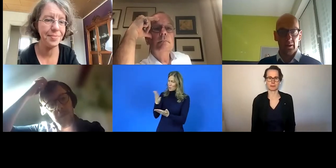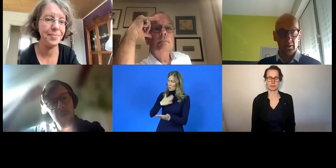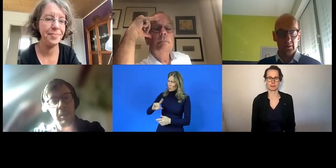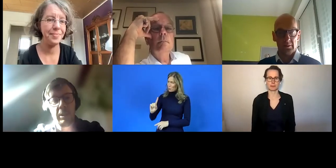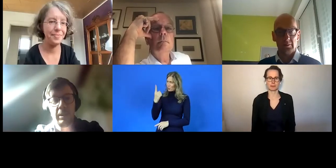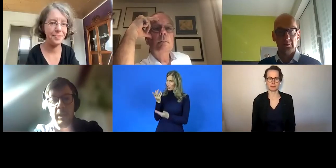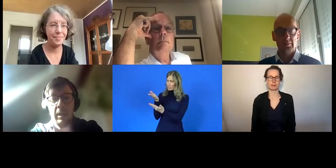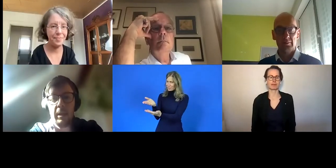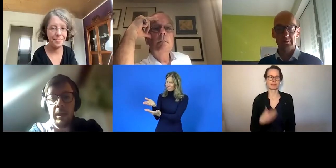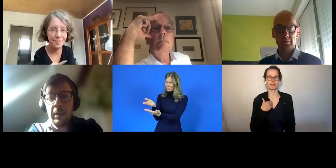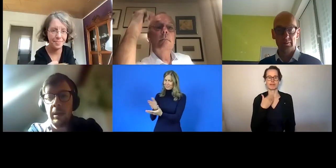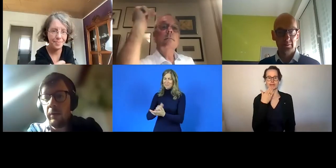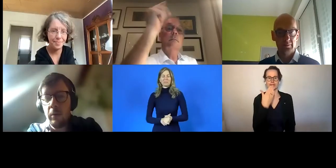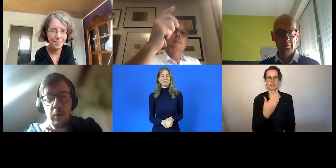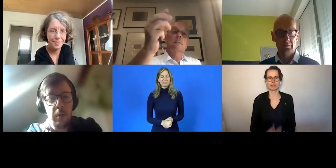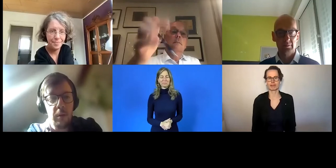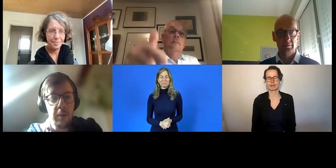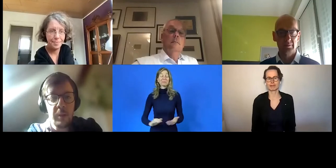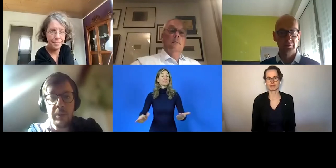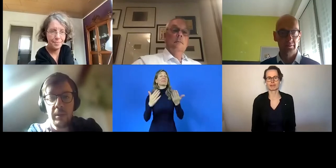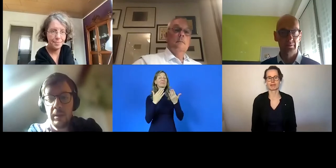Ja, vielen Dank.